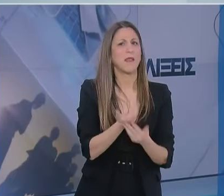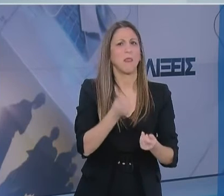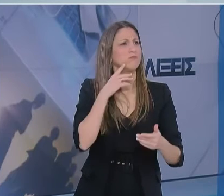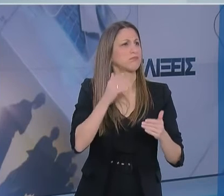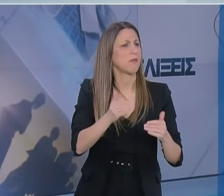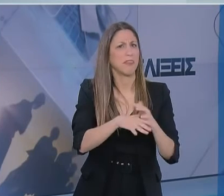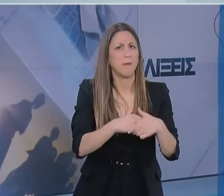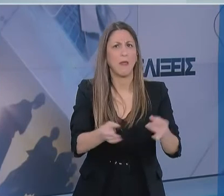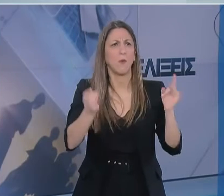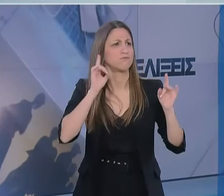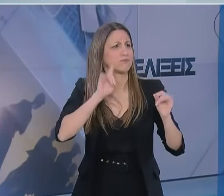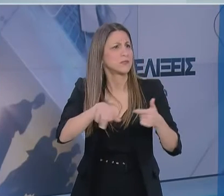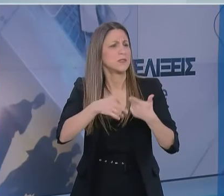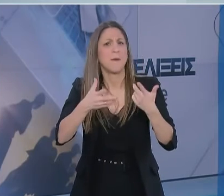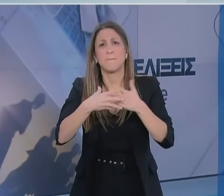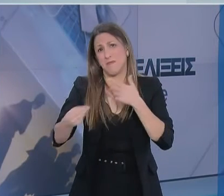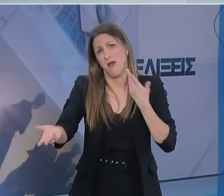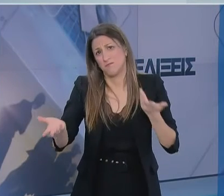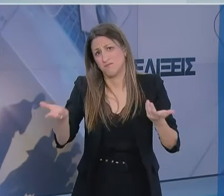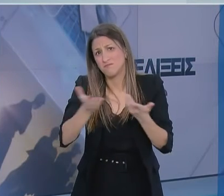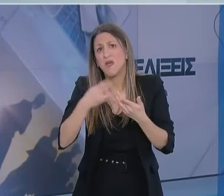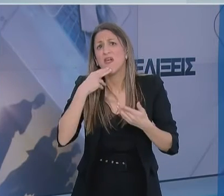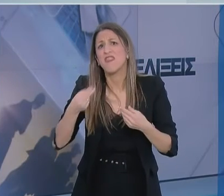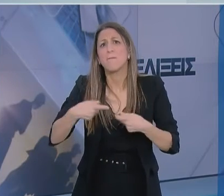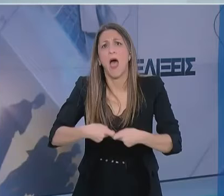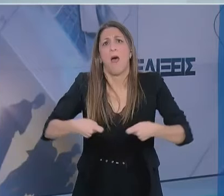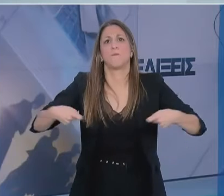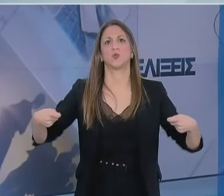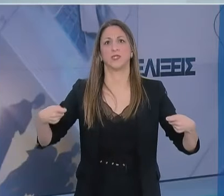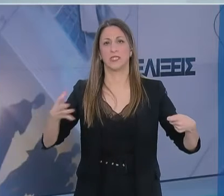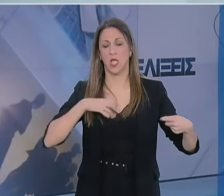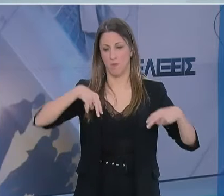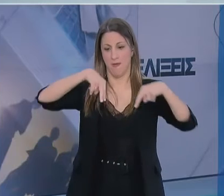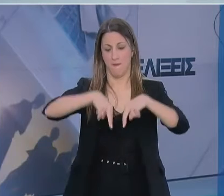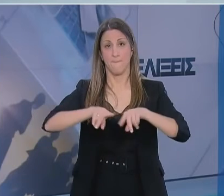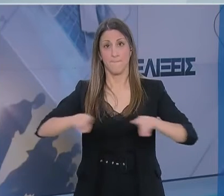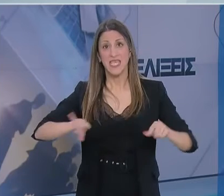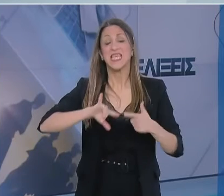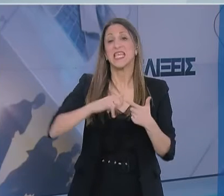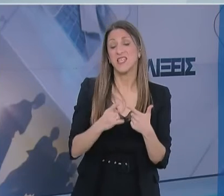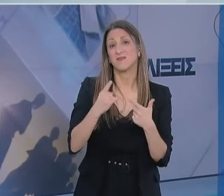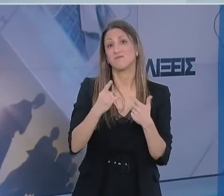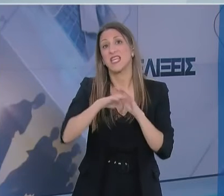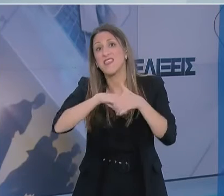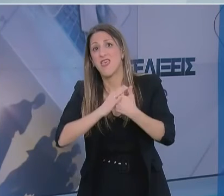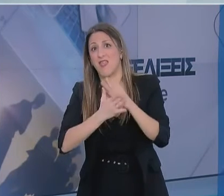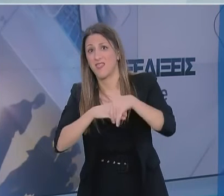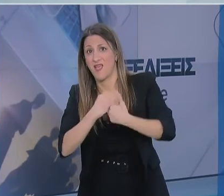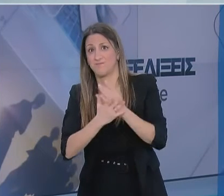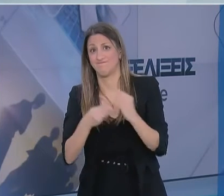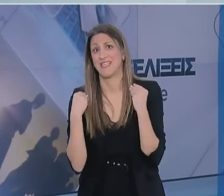σημαντικών μέτρων, όπως η διατήρηση της απόστασης και της υγιεινής των χεριών, που είναι τα δύο πιο σημαντικά μέτρα.